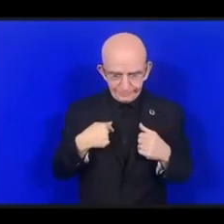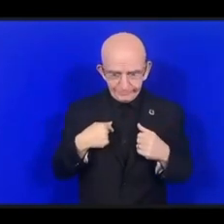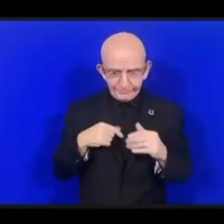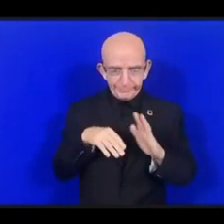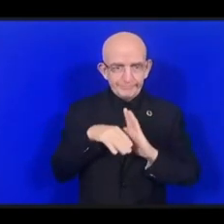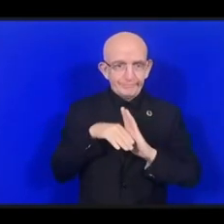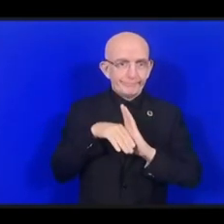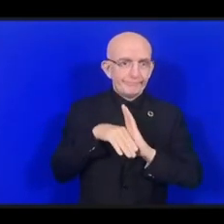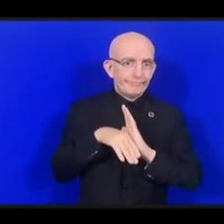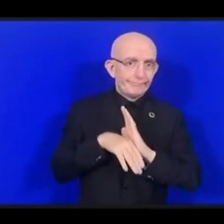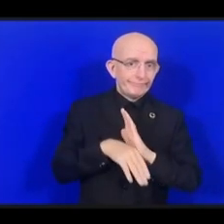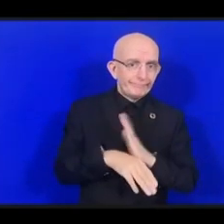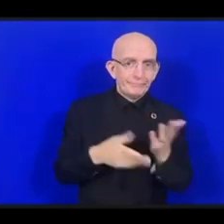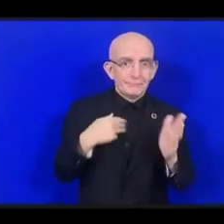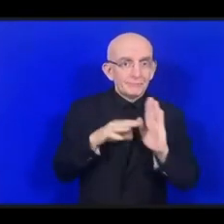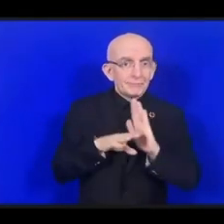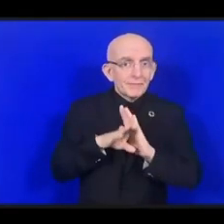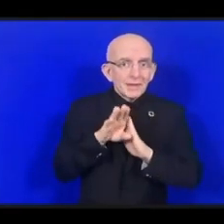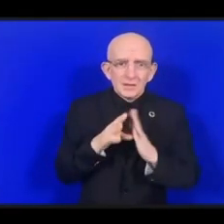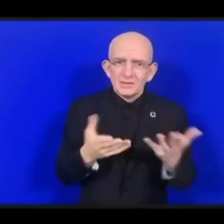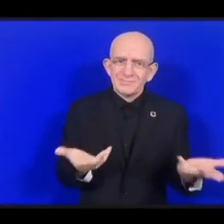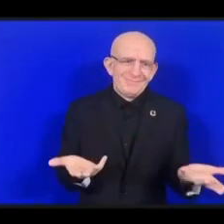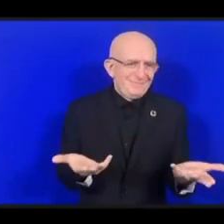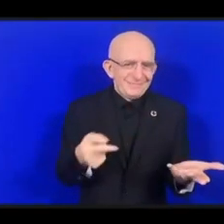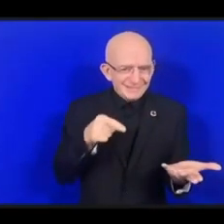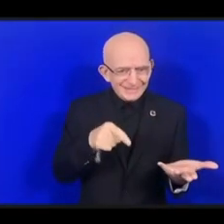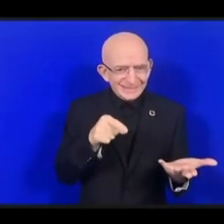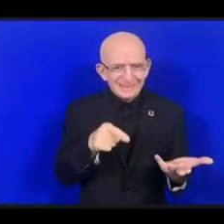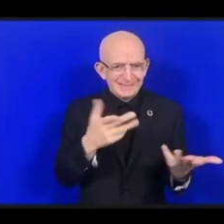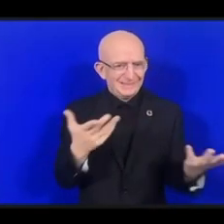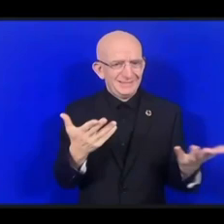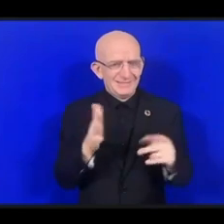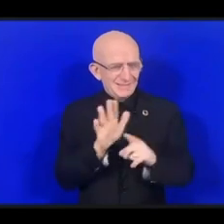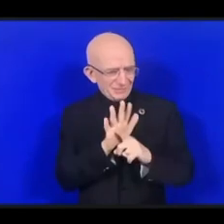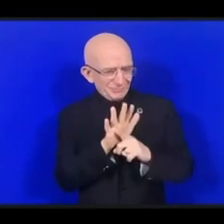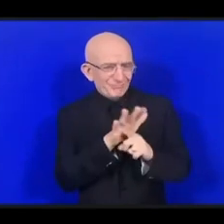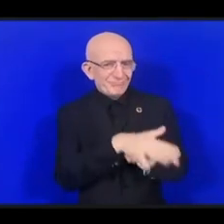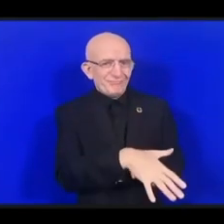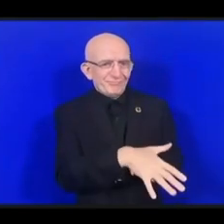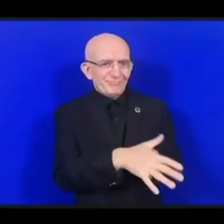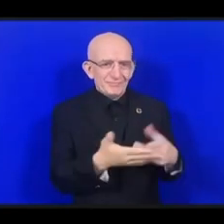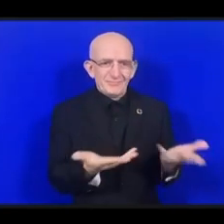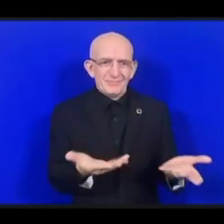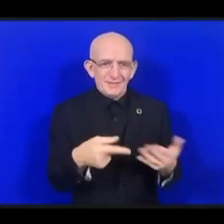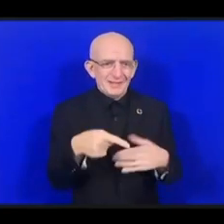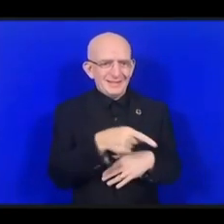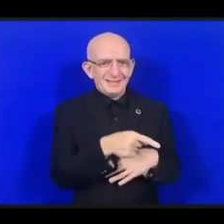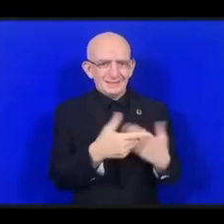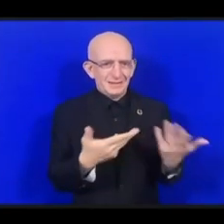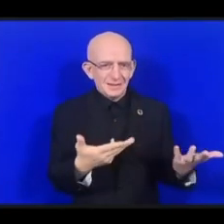Наша отрасль может и обязана решить эту проблему.